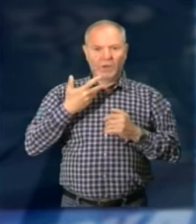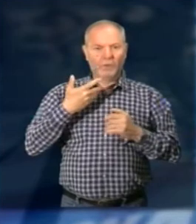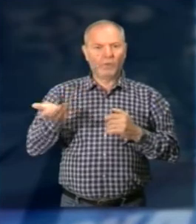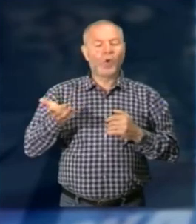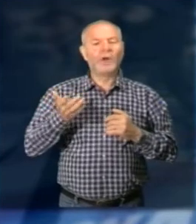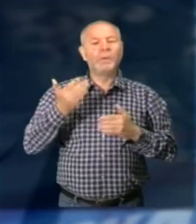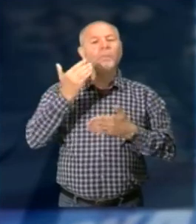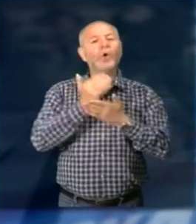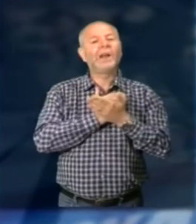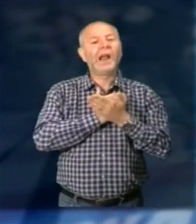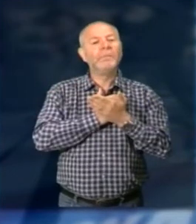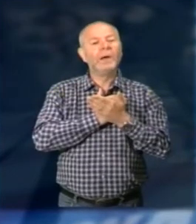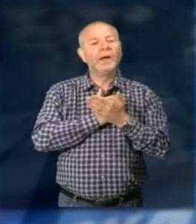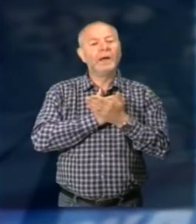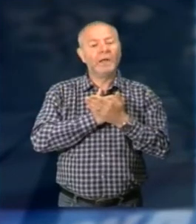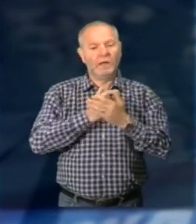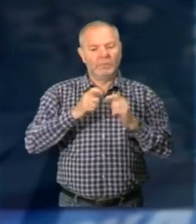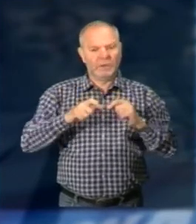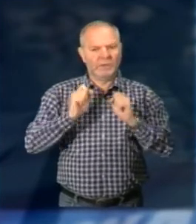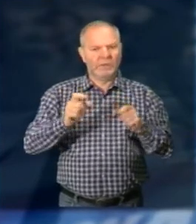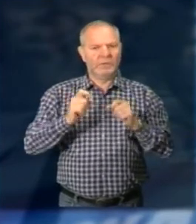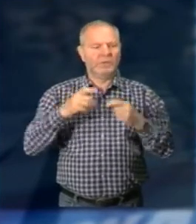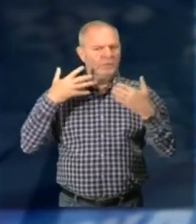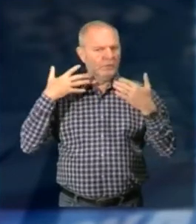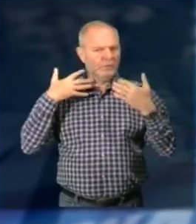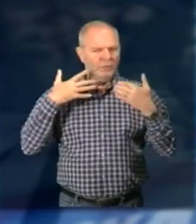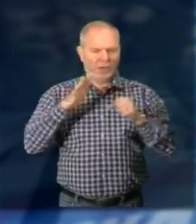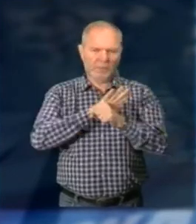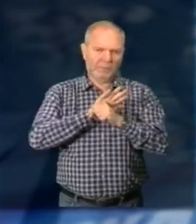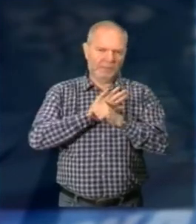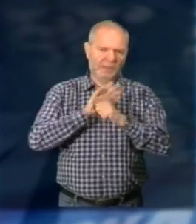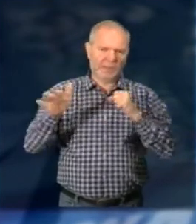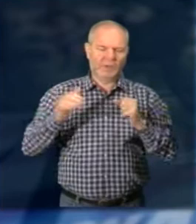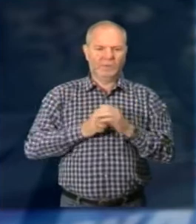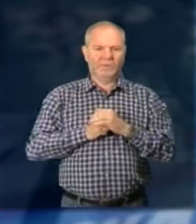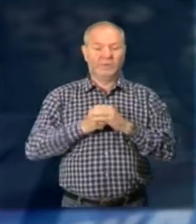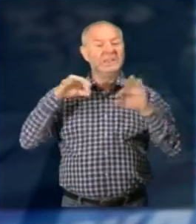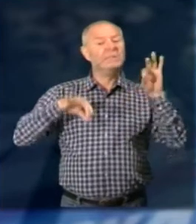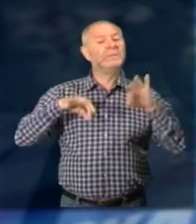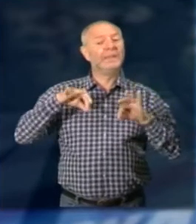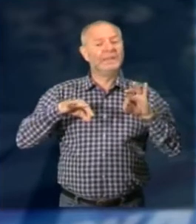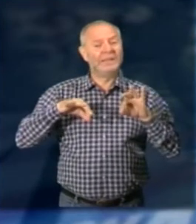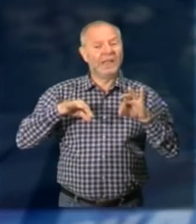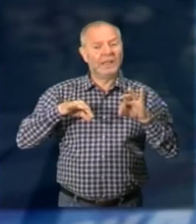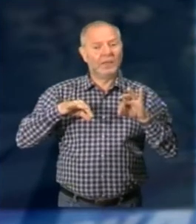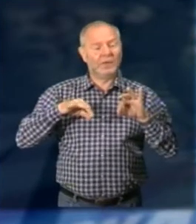già a poche ore dall'azio della pre-vendita dei biglietti Aveva fatto registrare il tutto esaurito Lo spettacolo ormai sono una milf con il